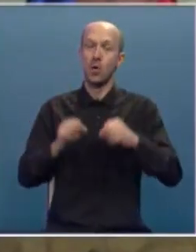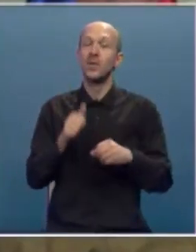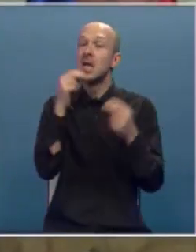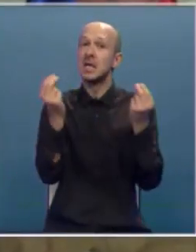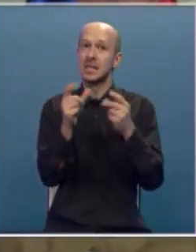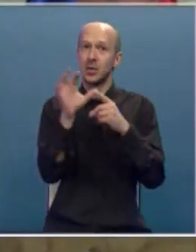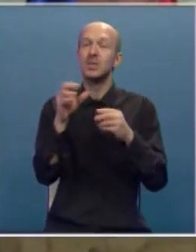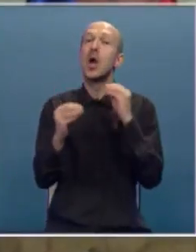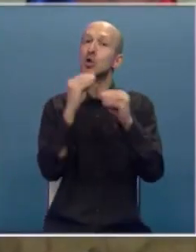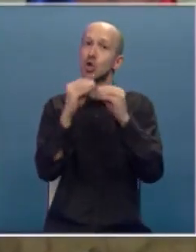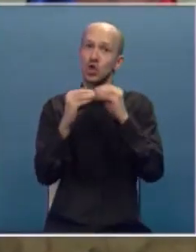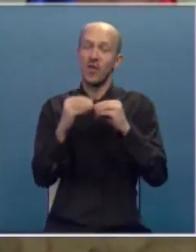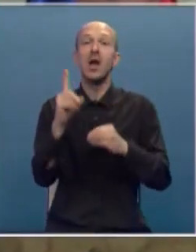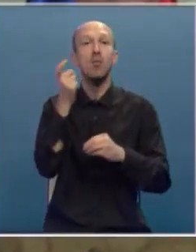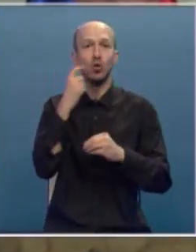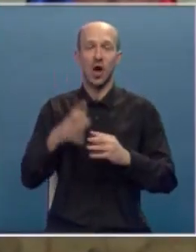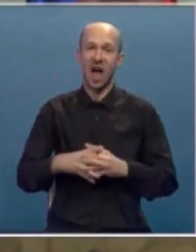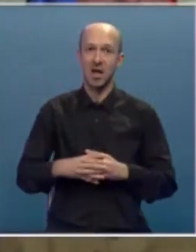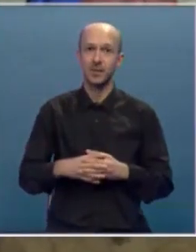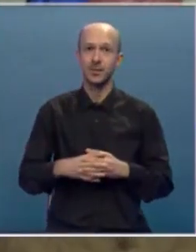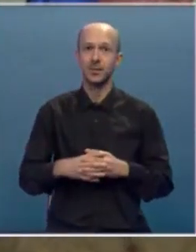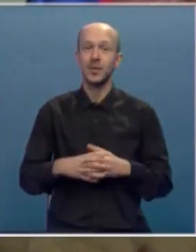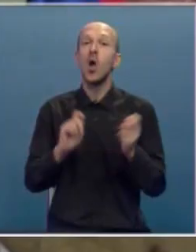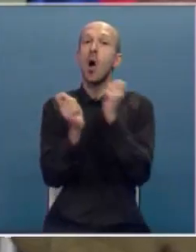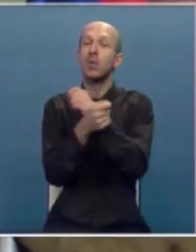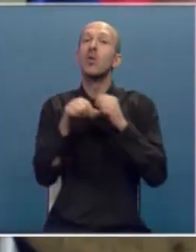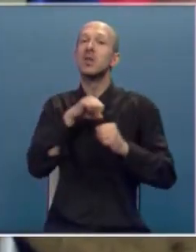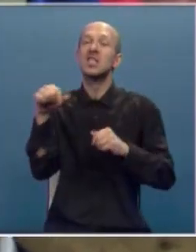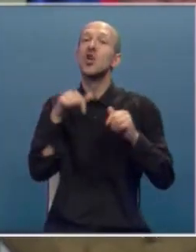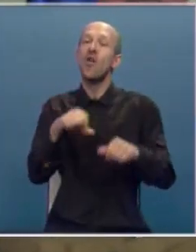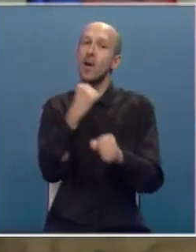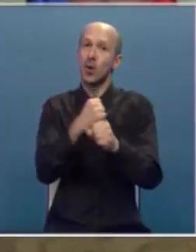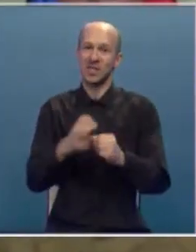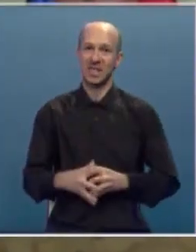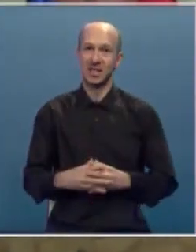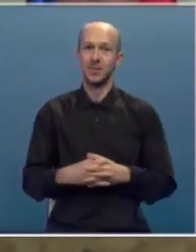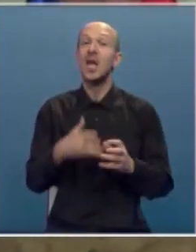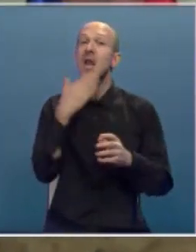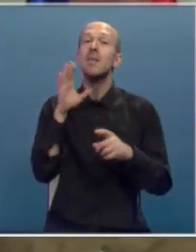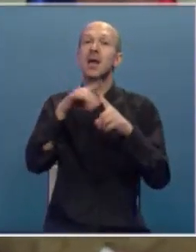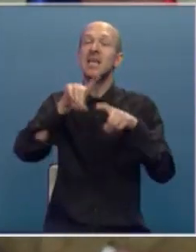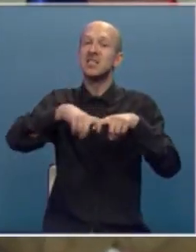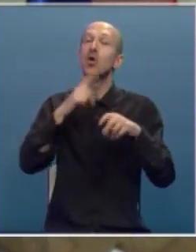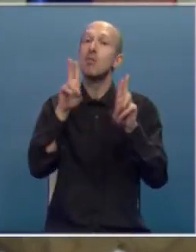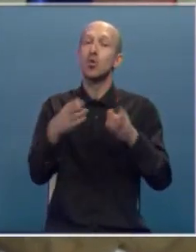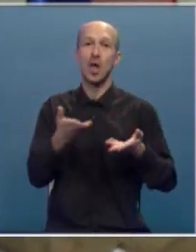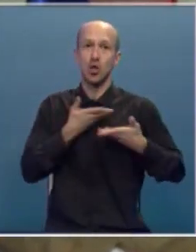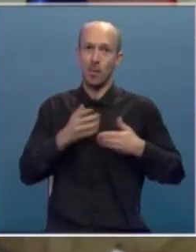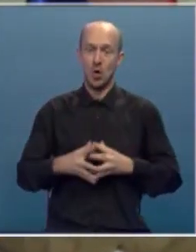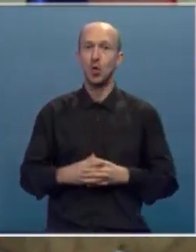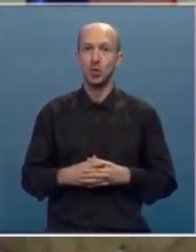zato se usložnjava i pokušava ubrzati ovaj proces. Dakle, nema te stvari koje će moći da dobiju